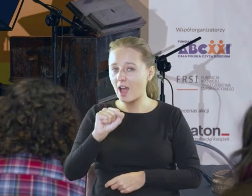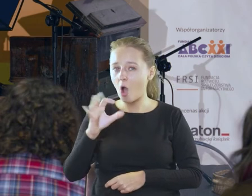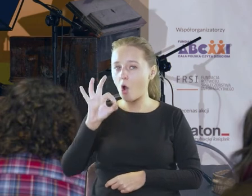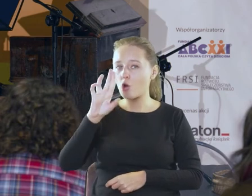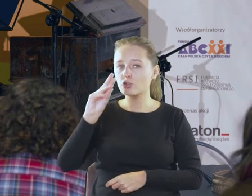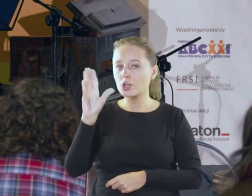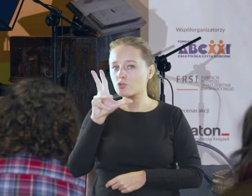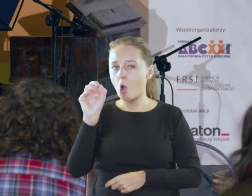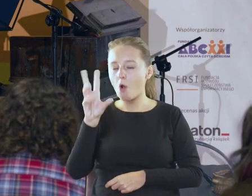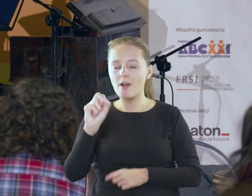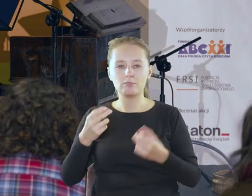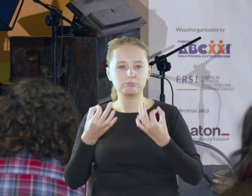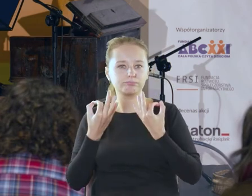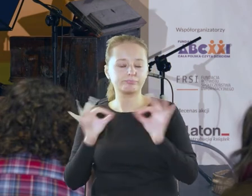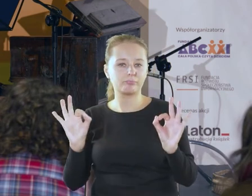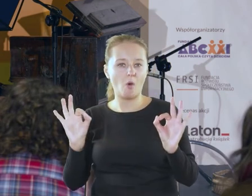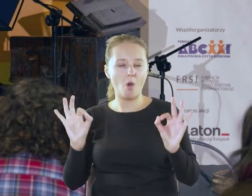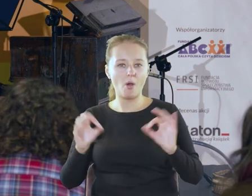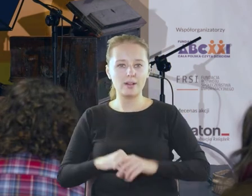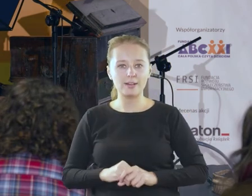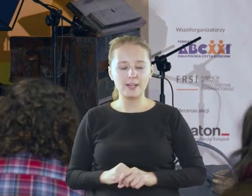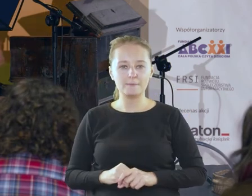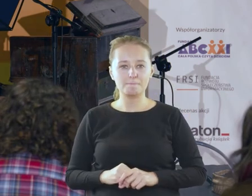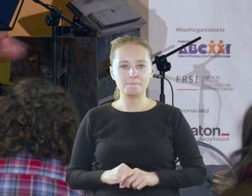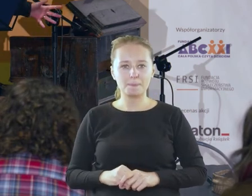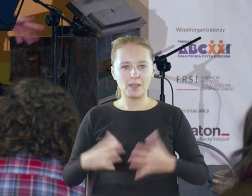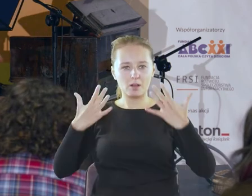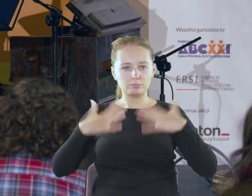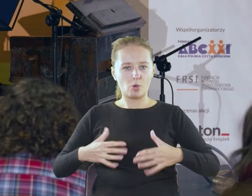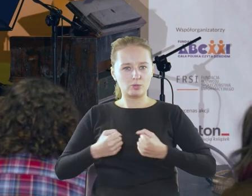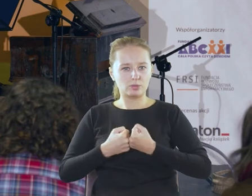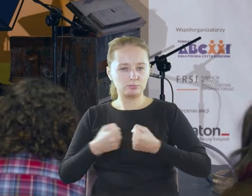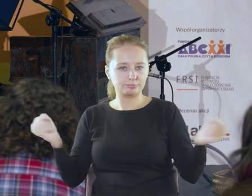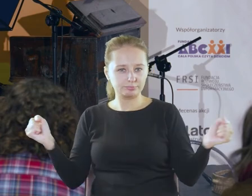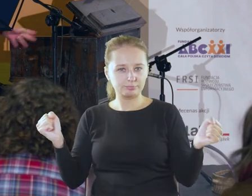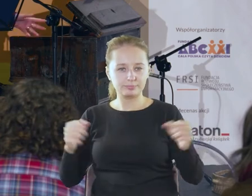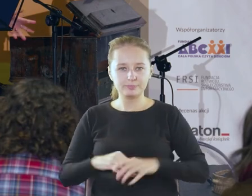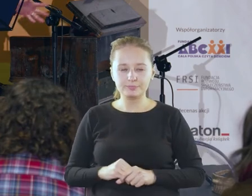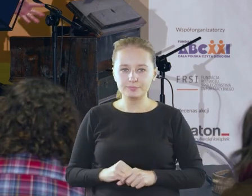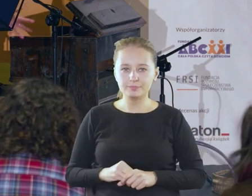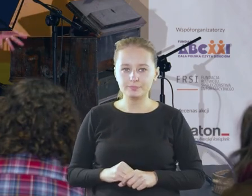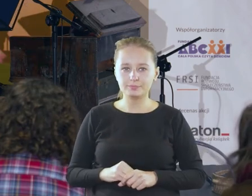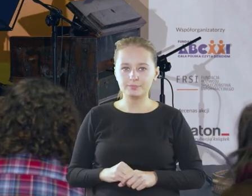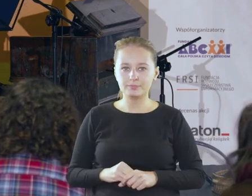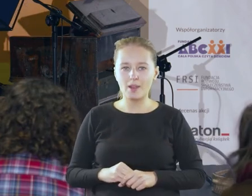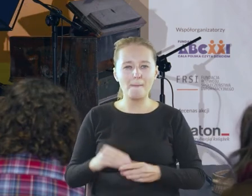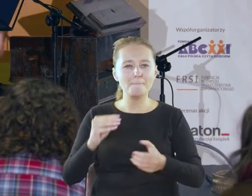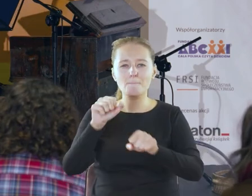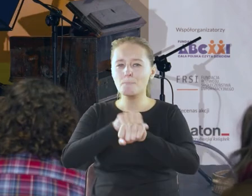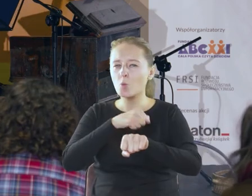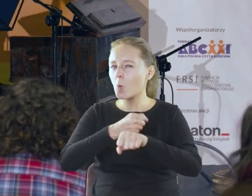dobre i powiedzieć i oto Eliza Orzeszkowa zrzuca gorset i krynolinę i idzie na bosaka